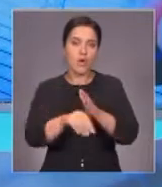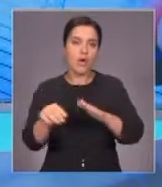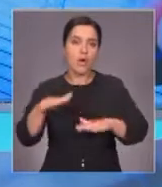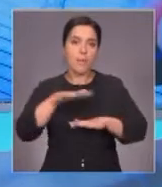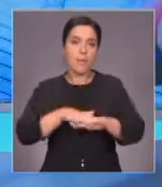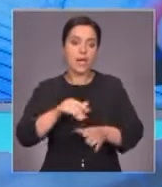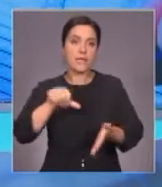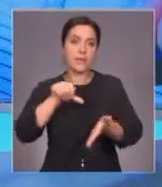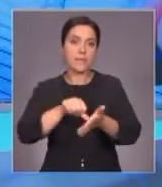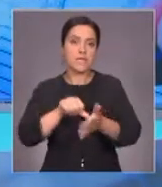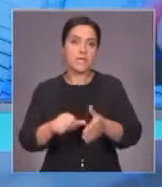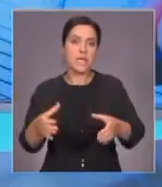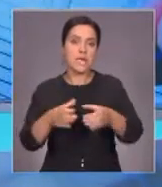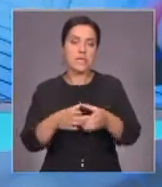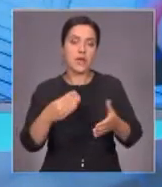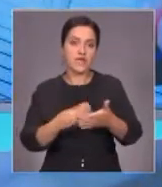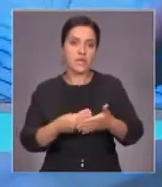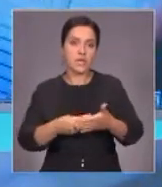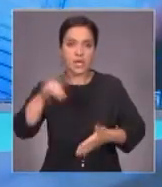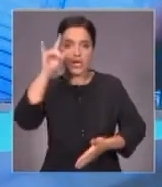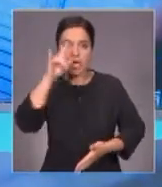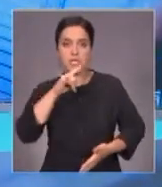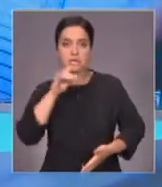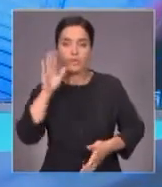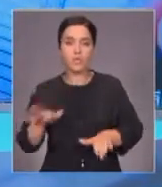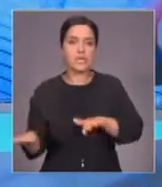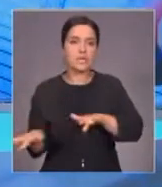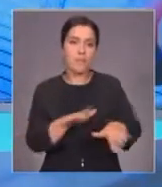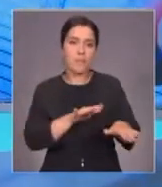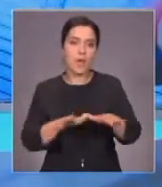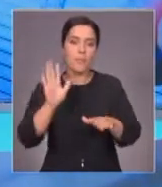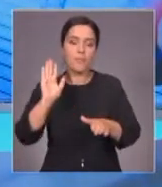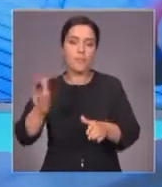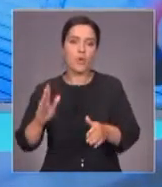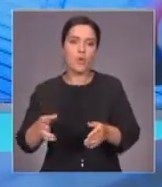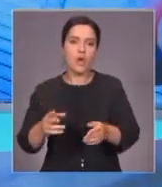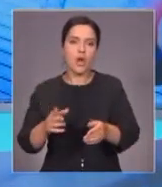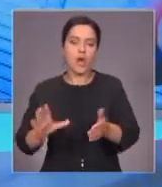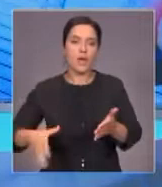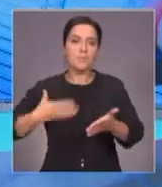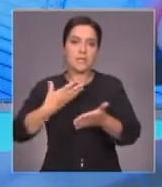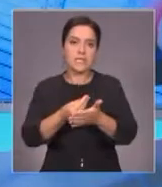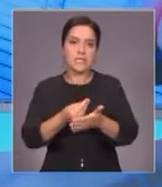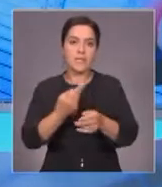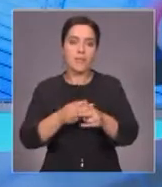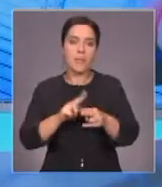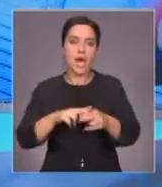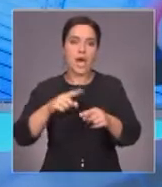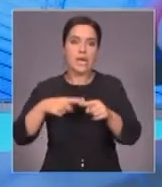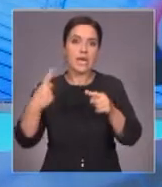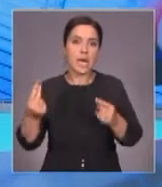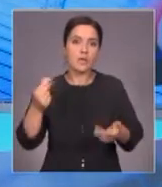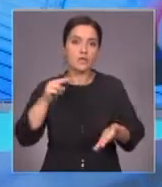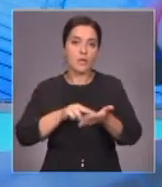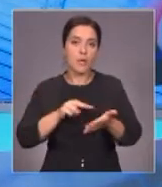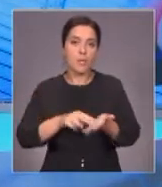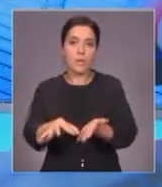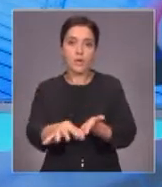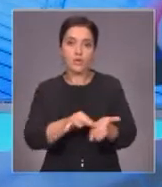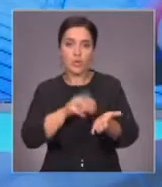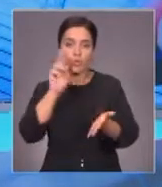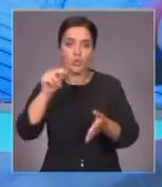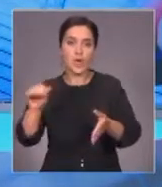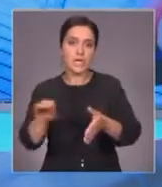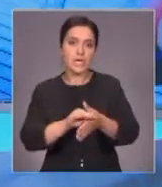представители Ассоциации финансистов Казахстана. Они будут разрабатывать механизм компенсации курсовой разницы по срочным